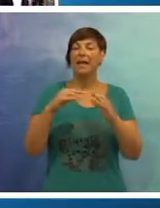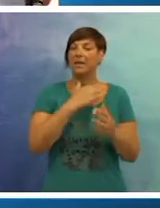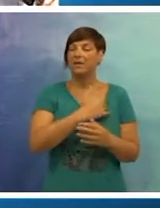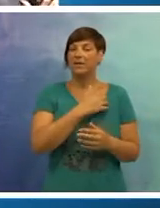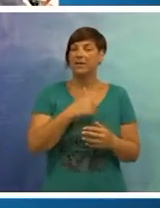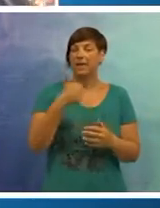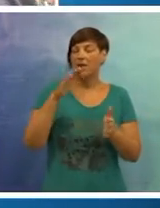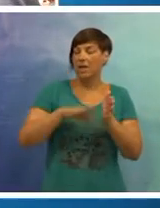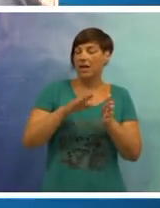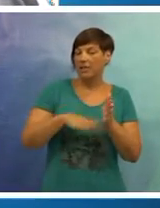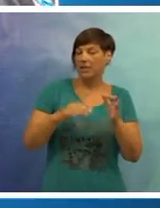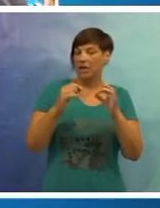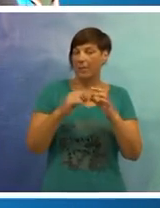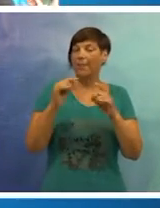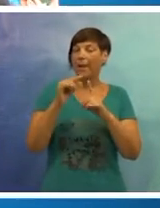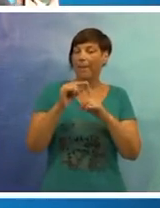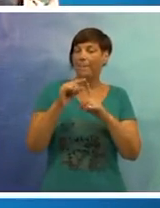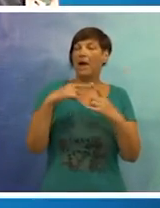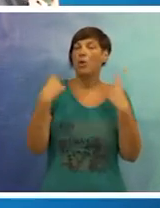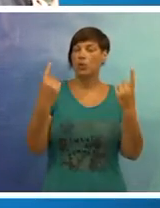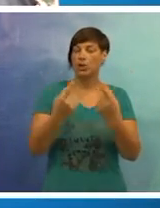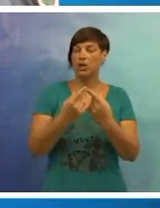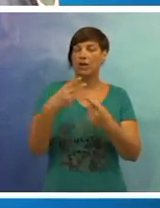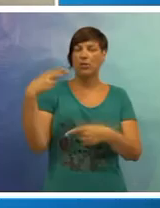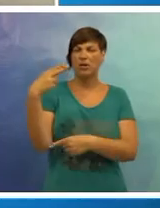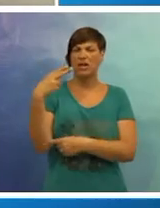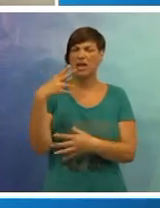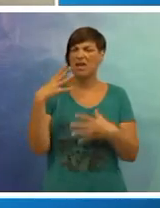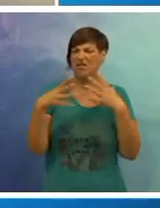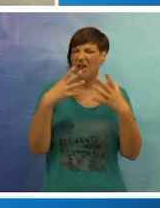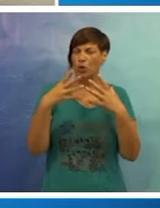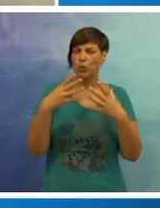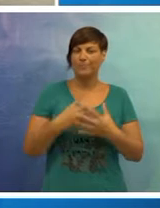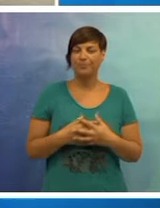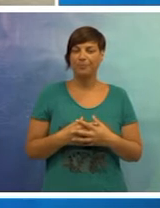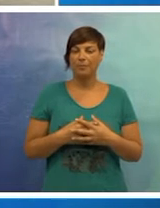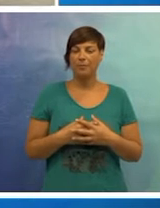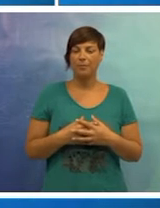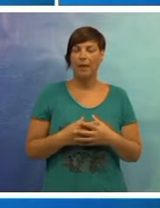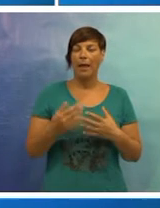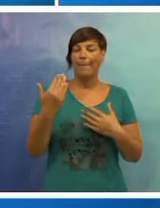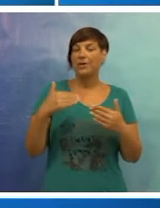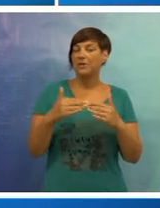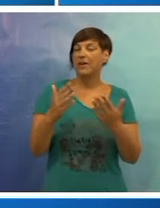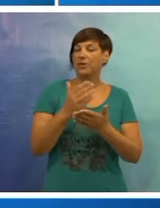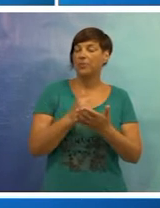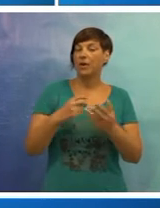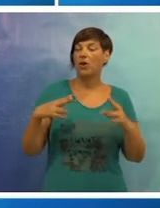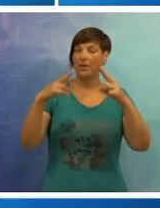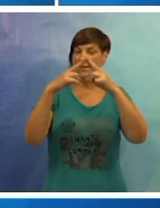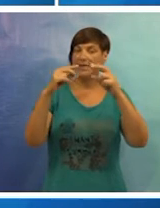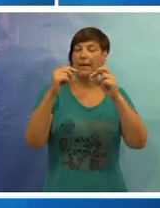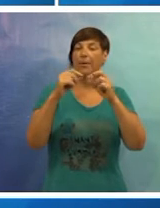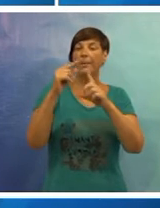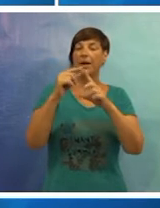tvrdio kako je u Hrvatskoj jedna od najnižih boravišnih pristojbi u okruženju, hotelijeri negoduju zbog poskupljenja. Prije usvajanje uredbe